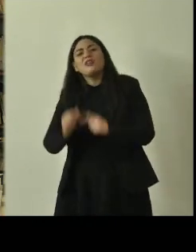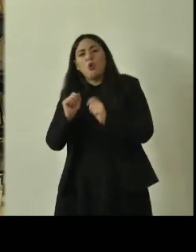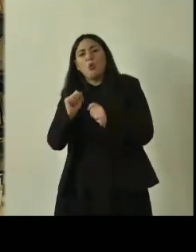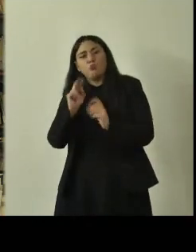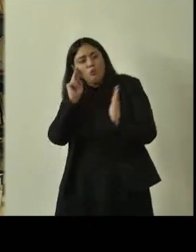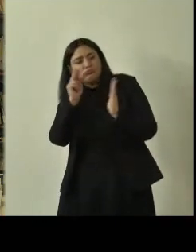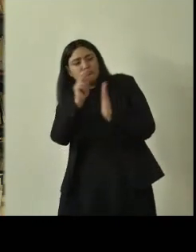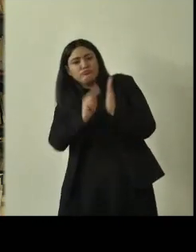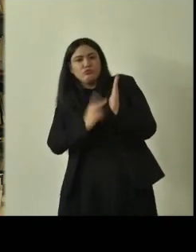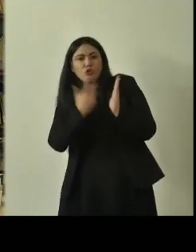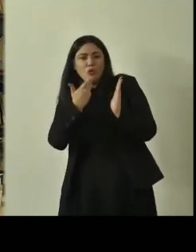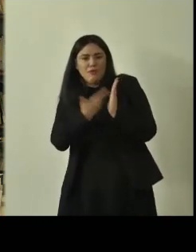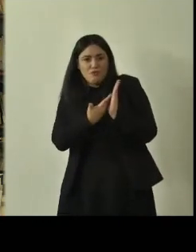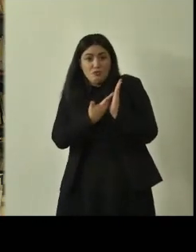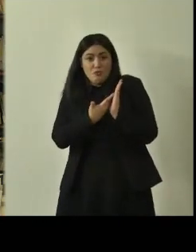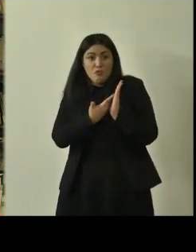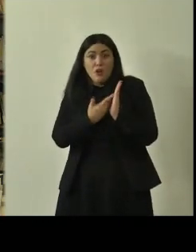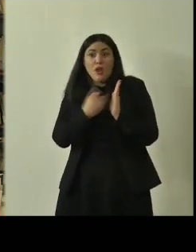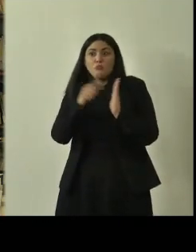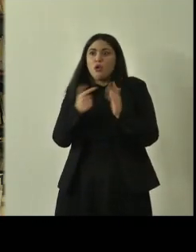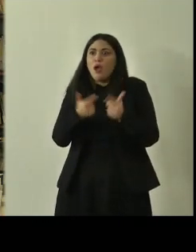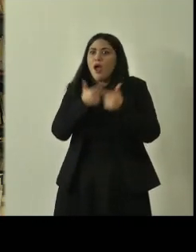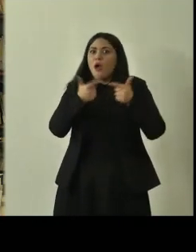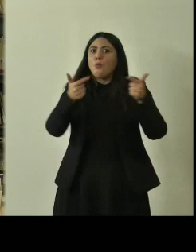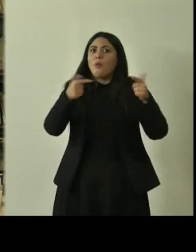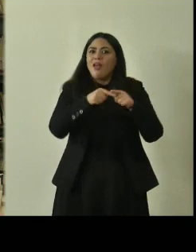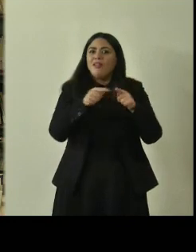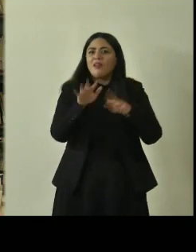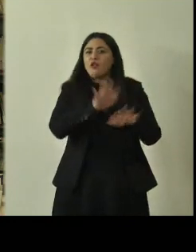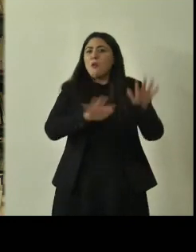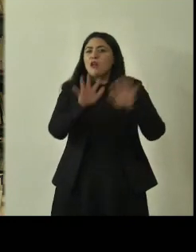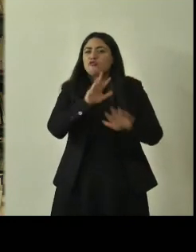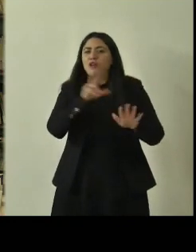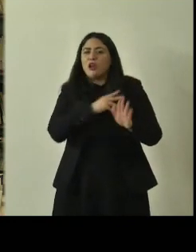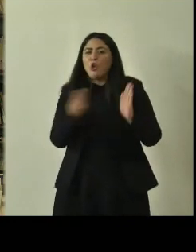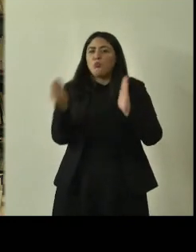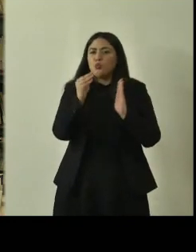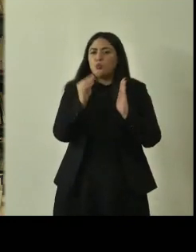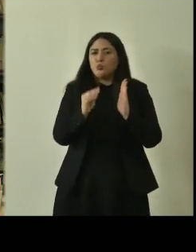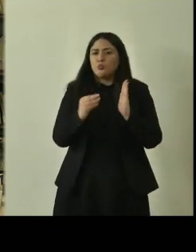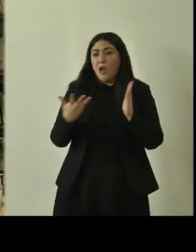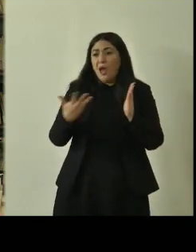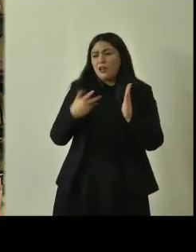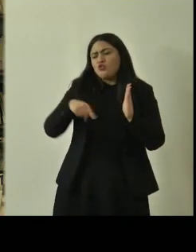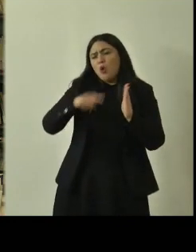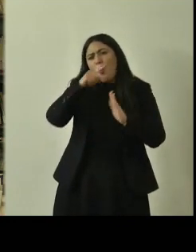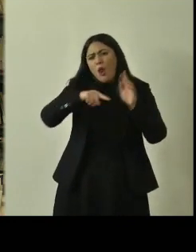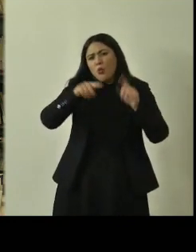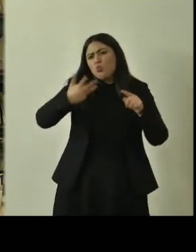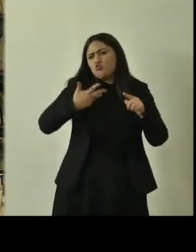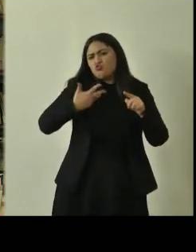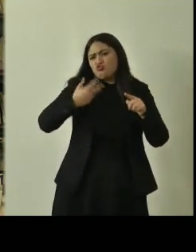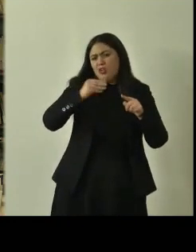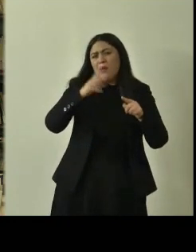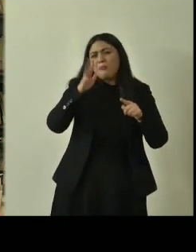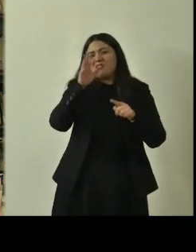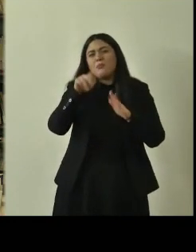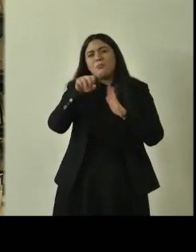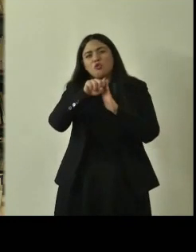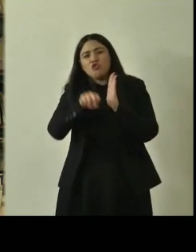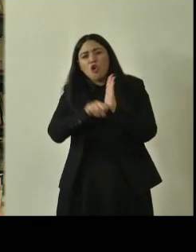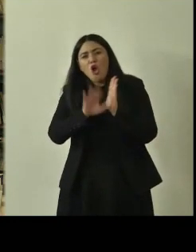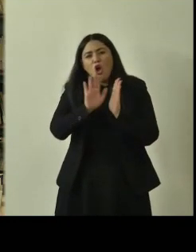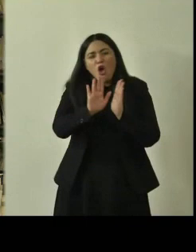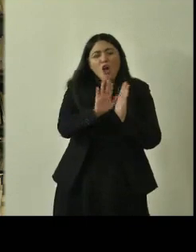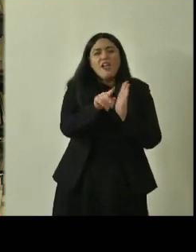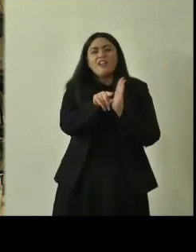ma implementandola anche con tutta una serie di informazioni che adesso ci sono ma non per tutti gli aspetti storici, guardo